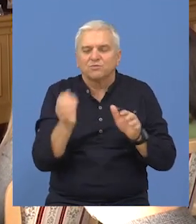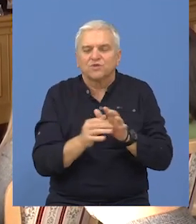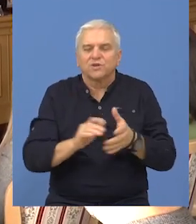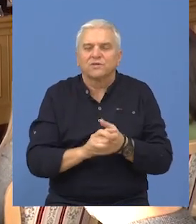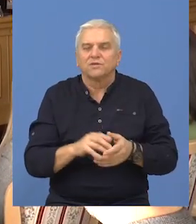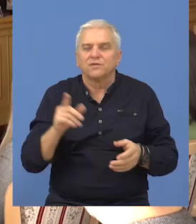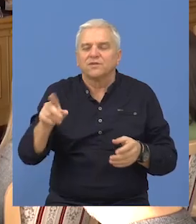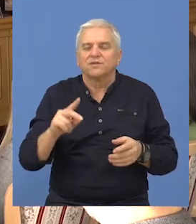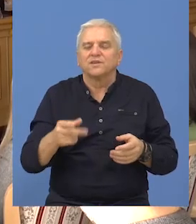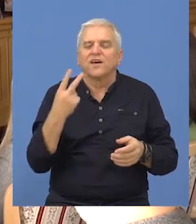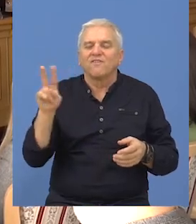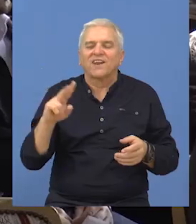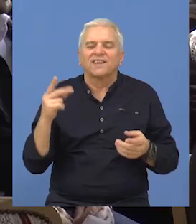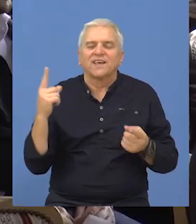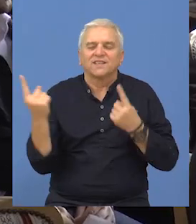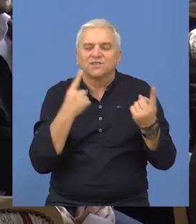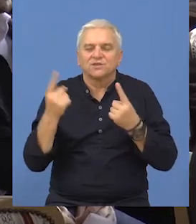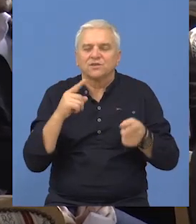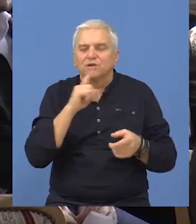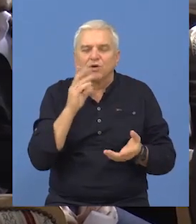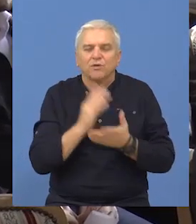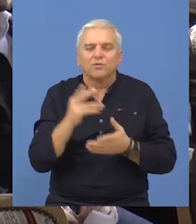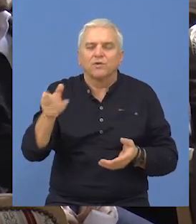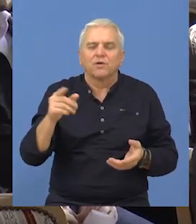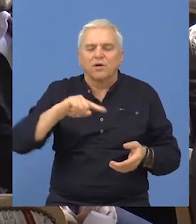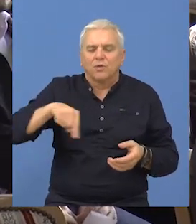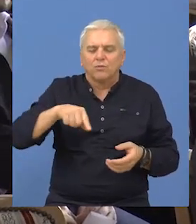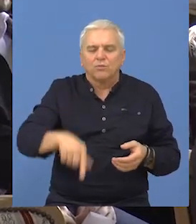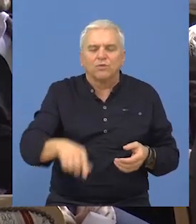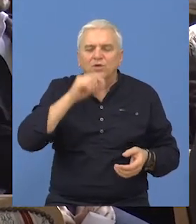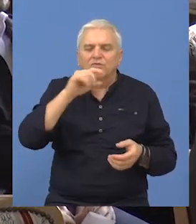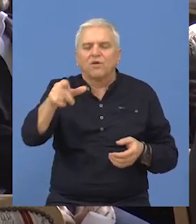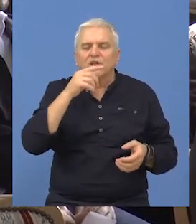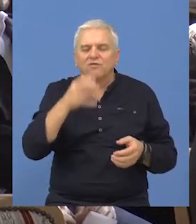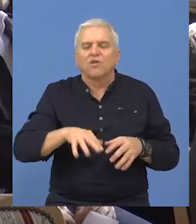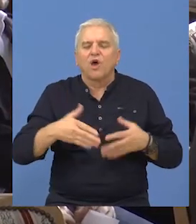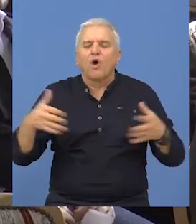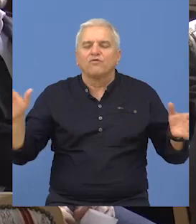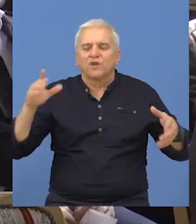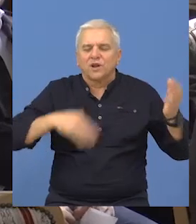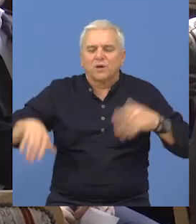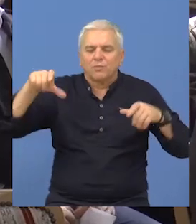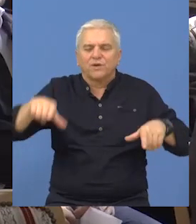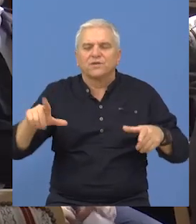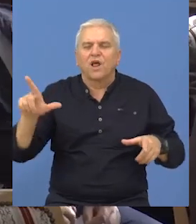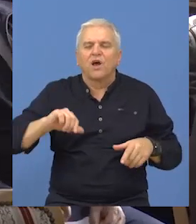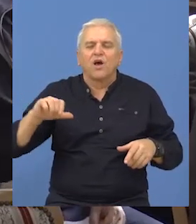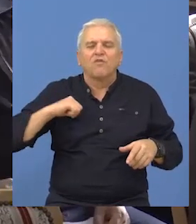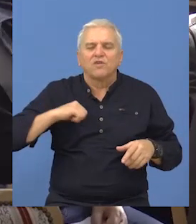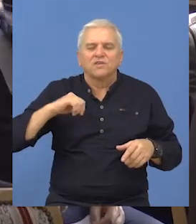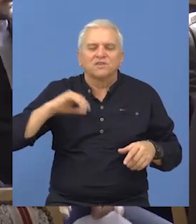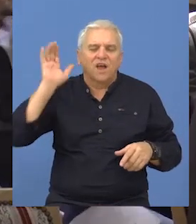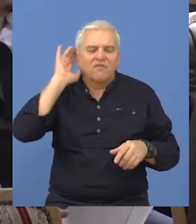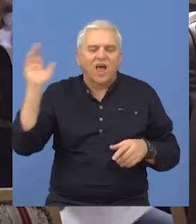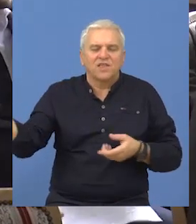Također, sredstvo i varavne situacije koja se desila na Bušotinama, na kompleksu otvorenih bazena, uspeli smo od